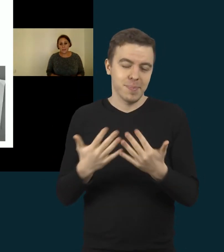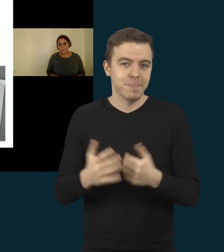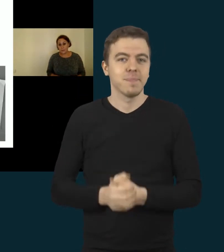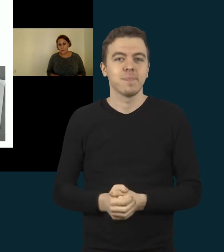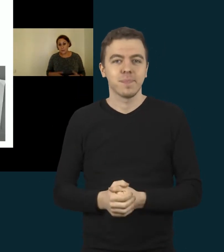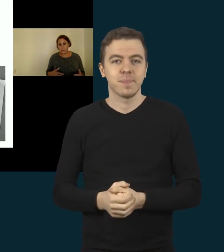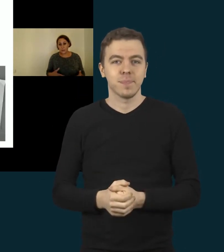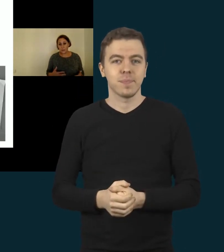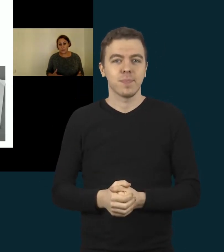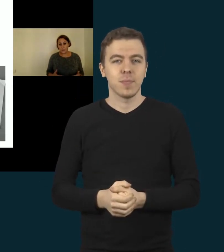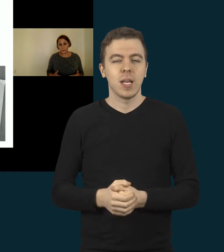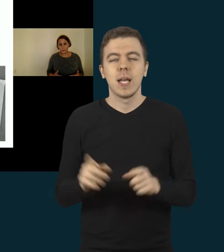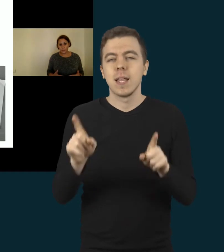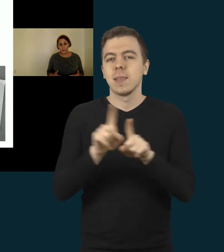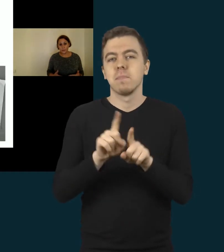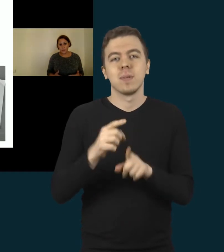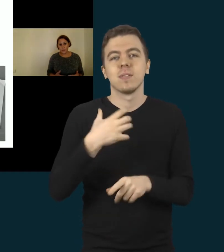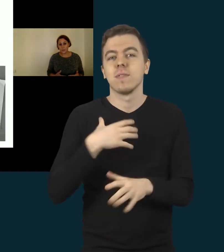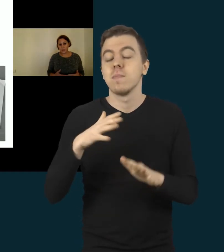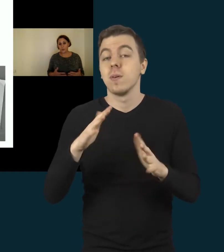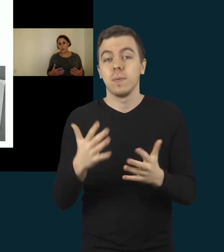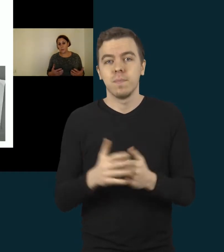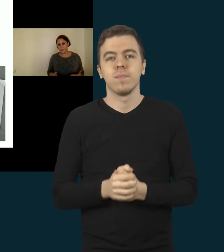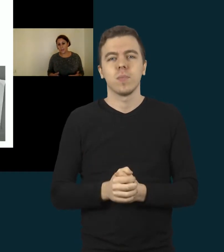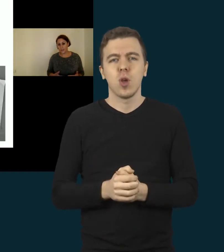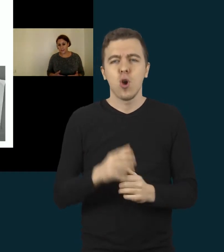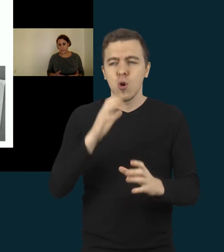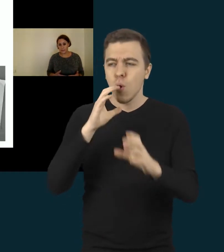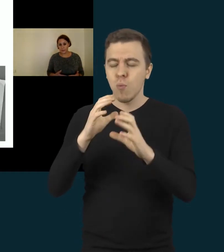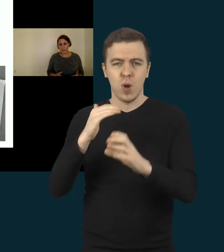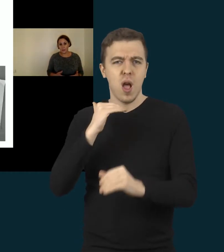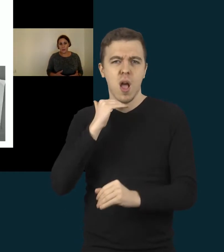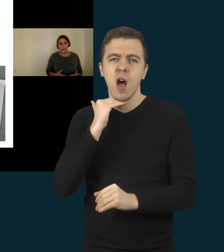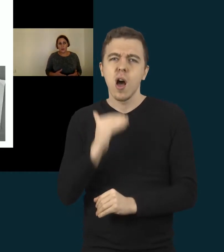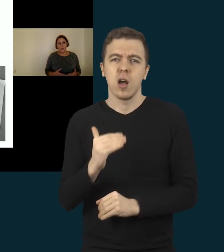dar yra labai buvo svarbu, tai aiški komunikacija.